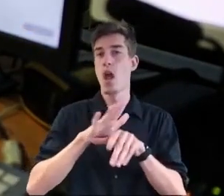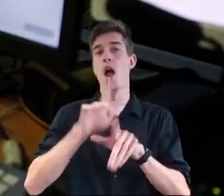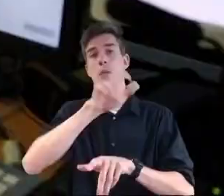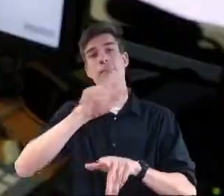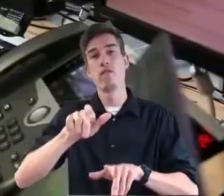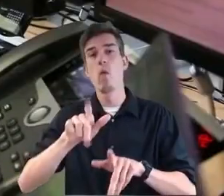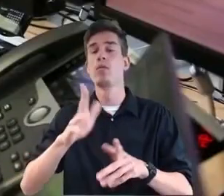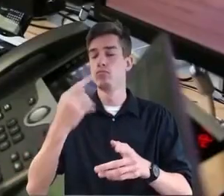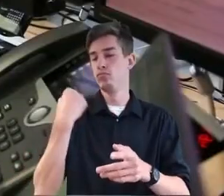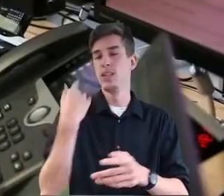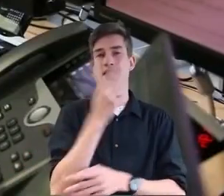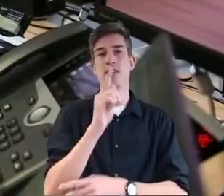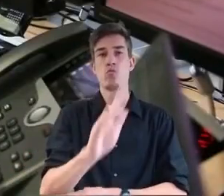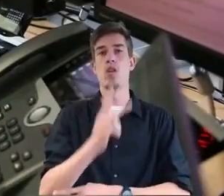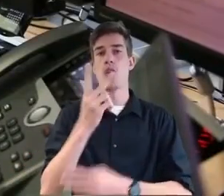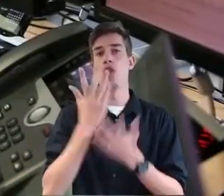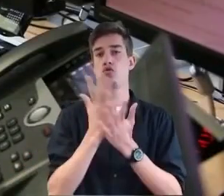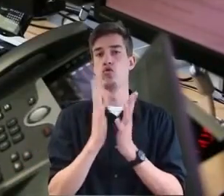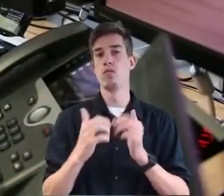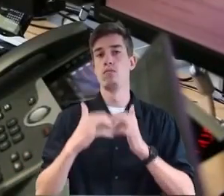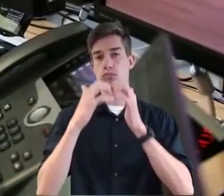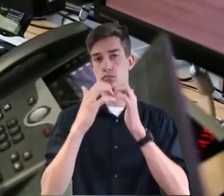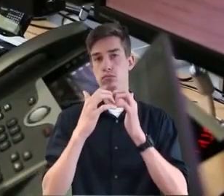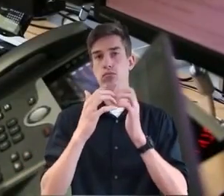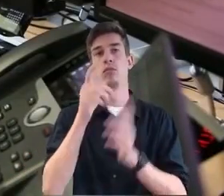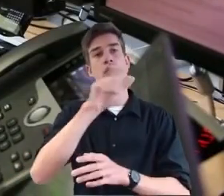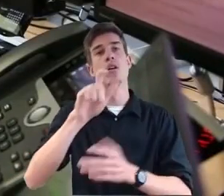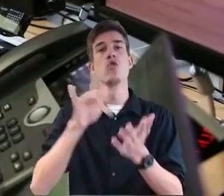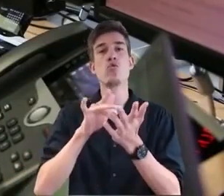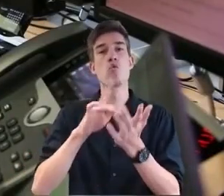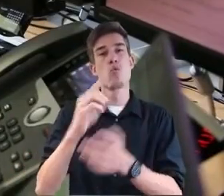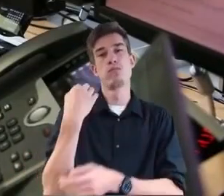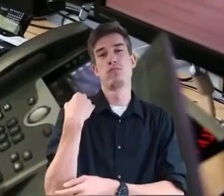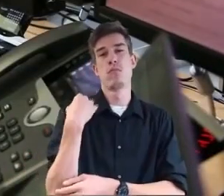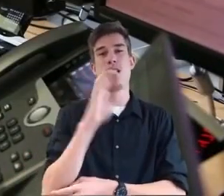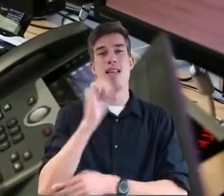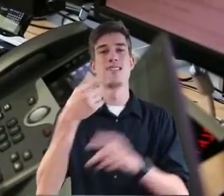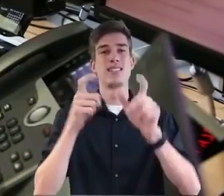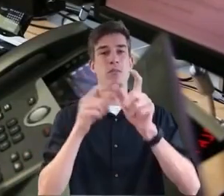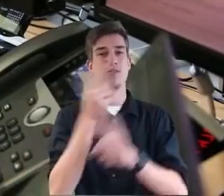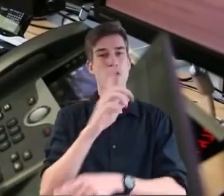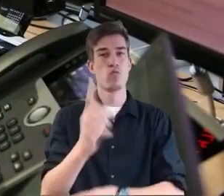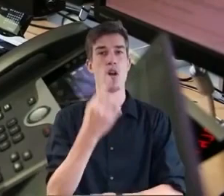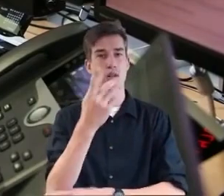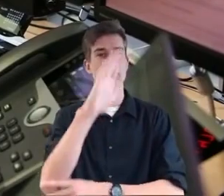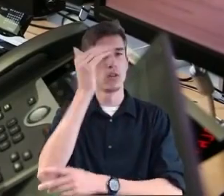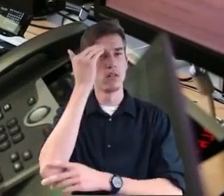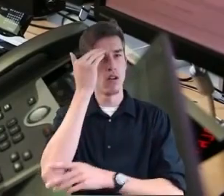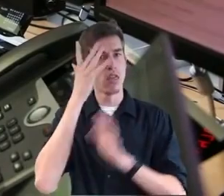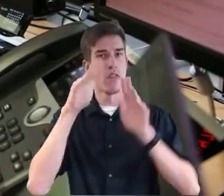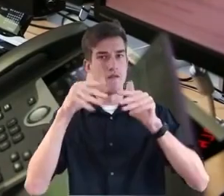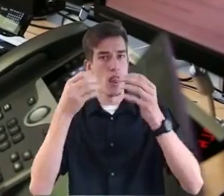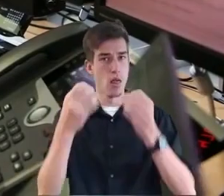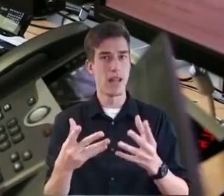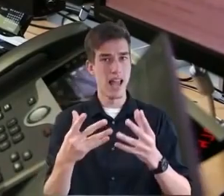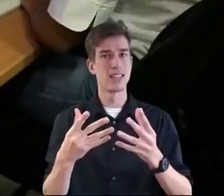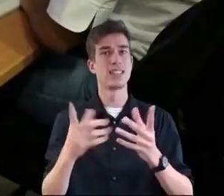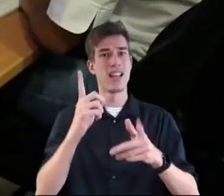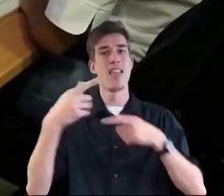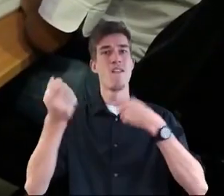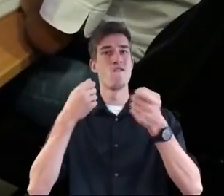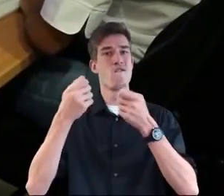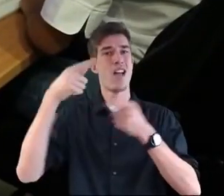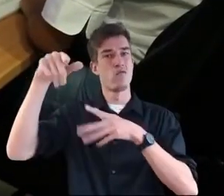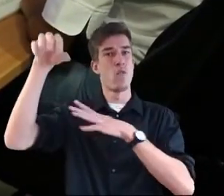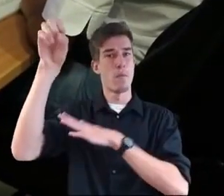2003 gegründet als Antwort auf den 11. September 2001 sowie einen Vorfalls im Luftraum in Frankfurt